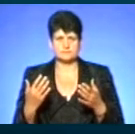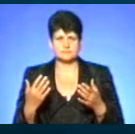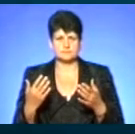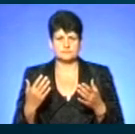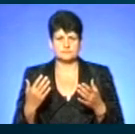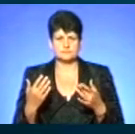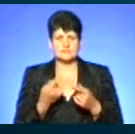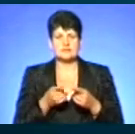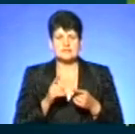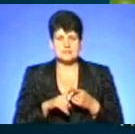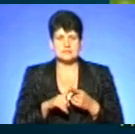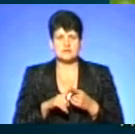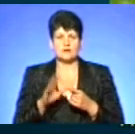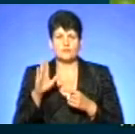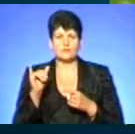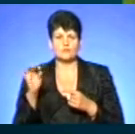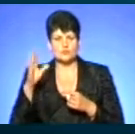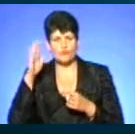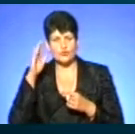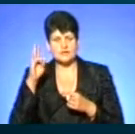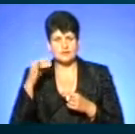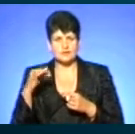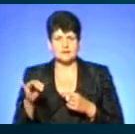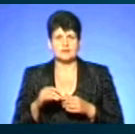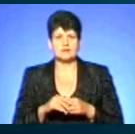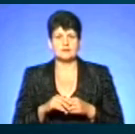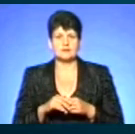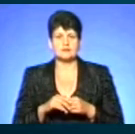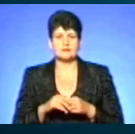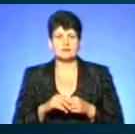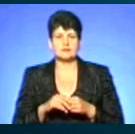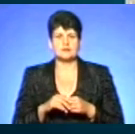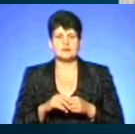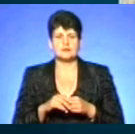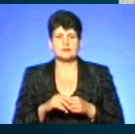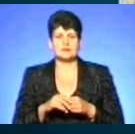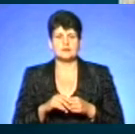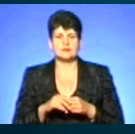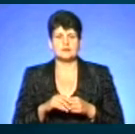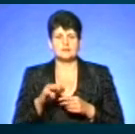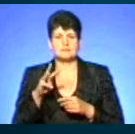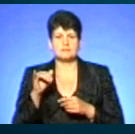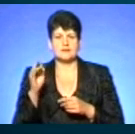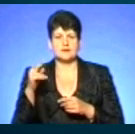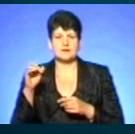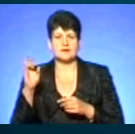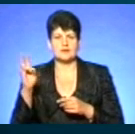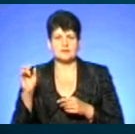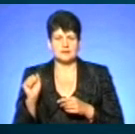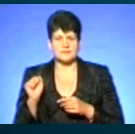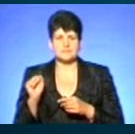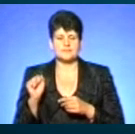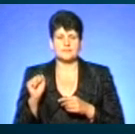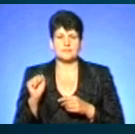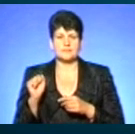Мідянка, вибачте, я просто не бачу. Це полос лісовий, це видно по забарвленню. І це веретільниця. Веретільниця